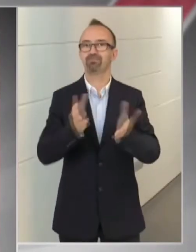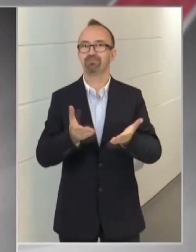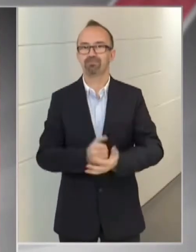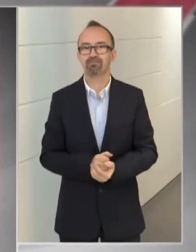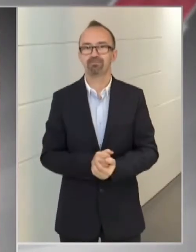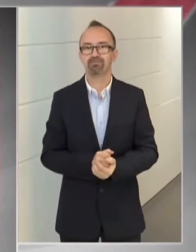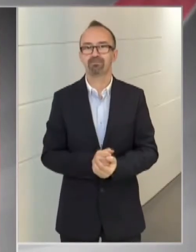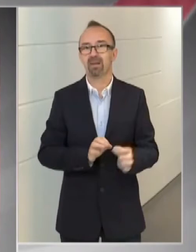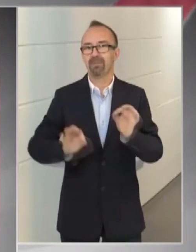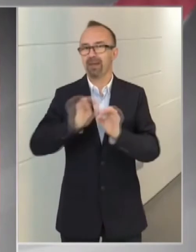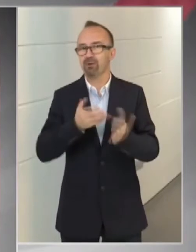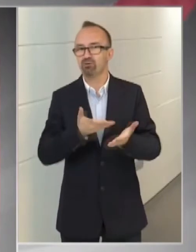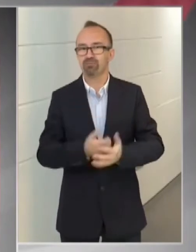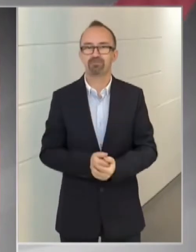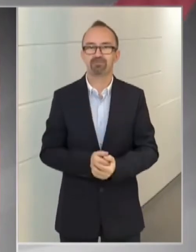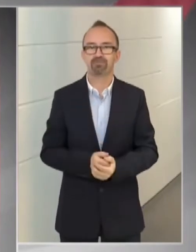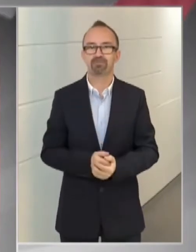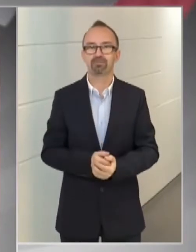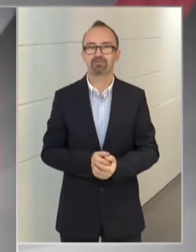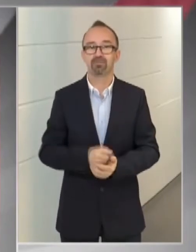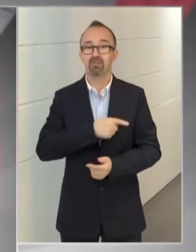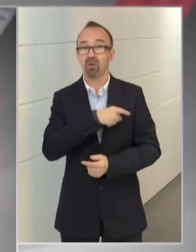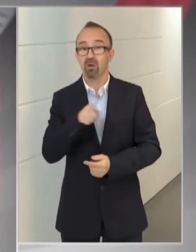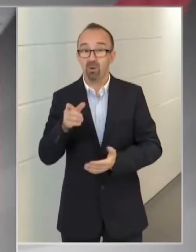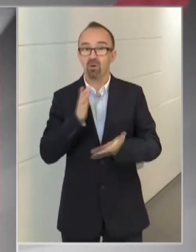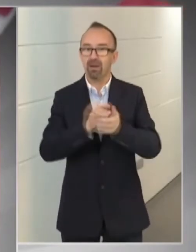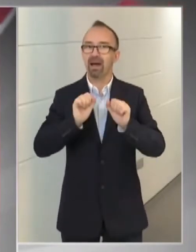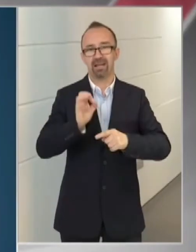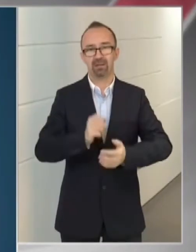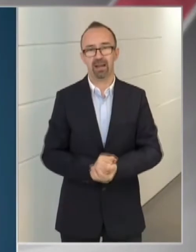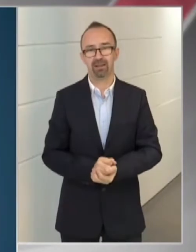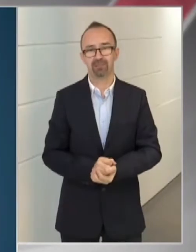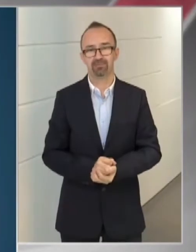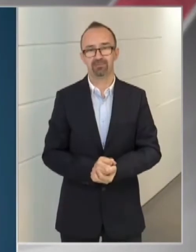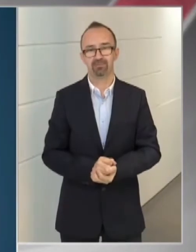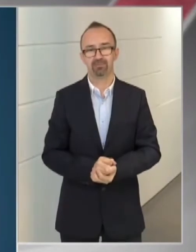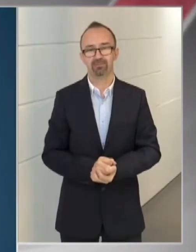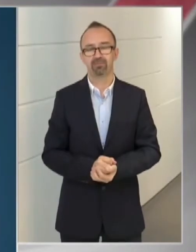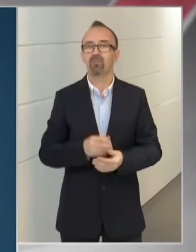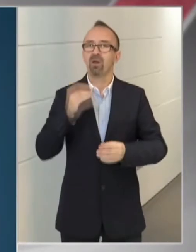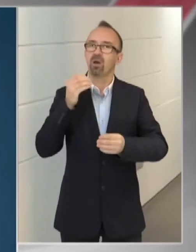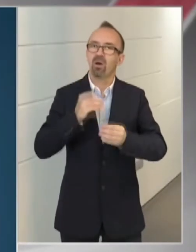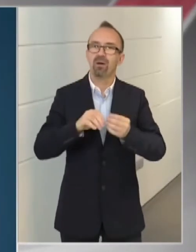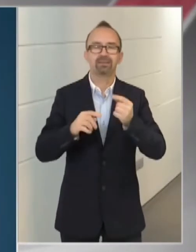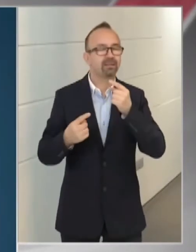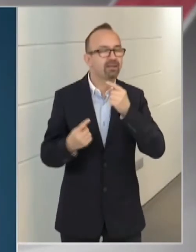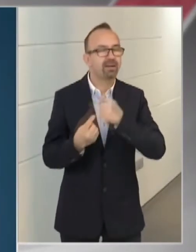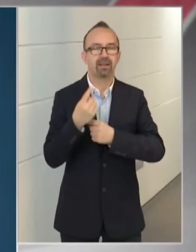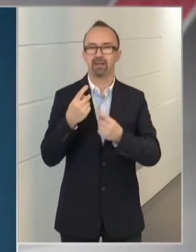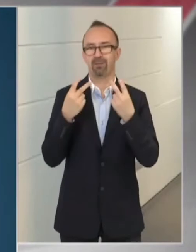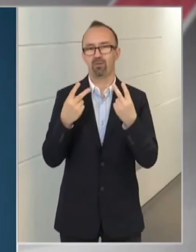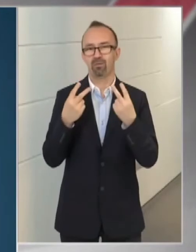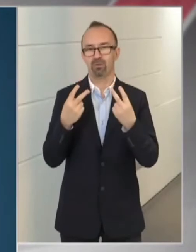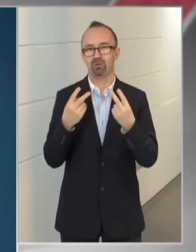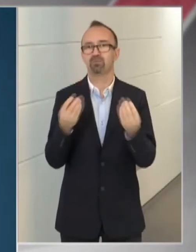beoltott, az uniós átlag ezzel szemben 18,5 százalék. Ez azért is rendkívül fontos,